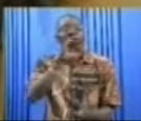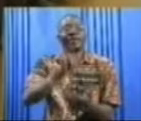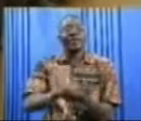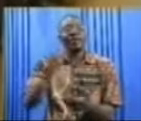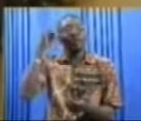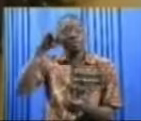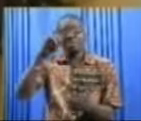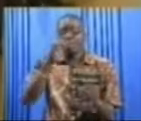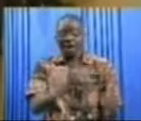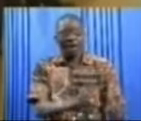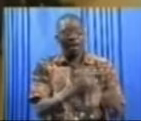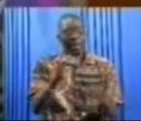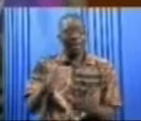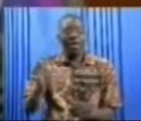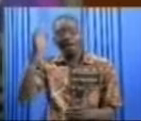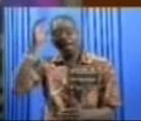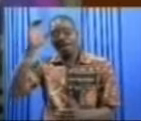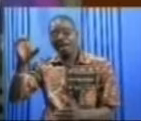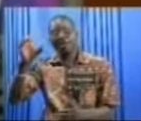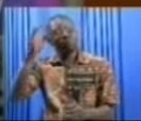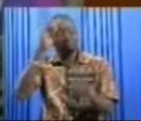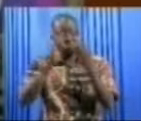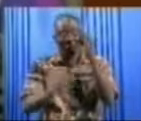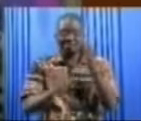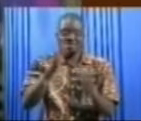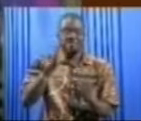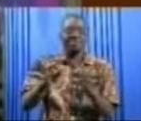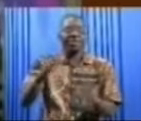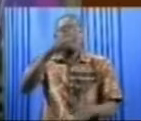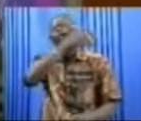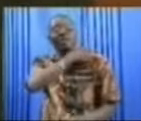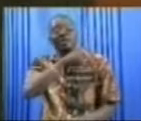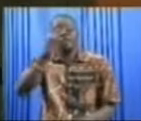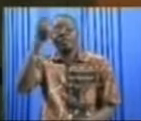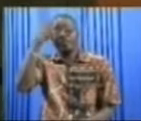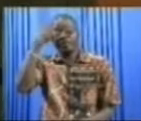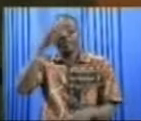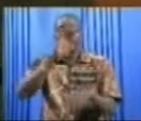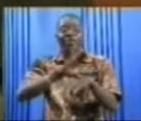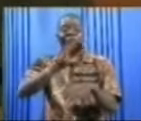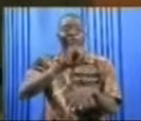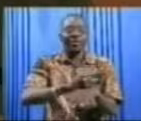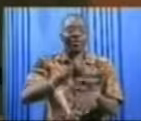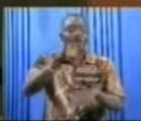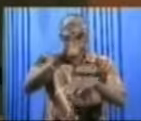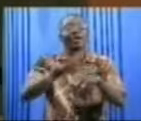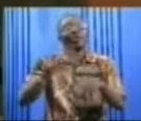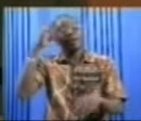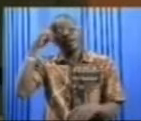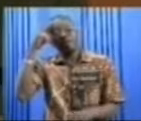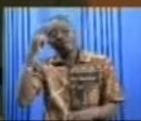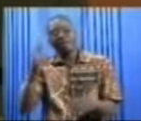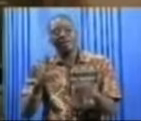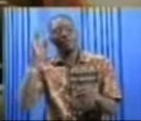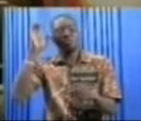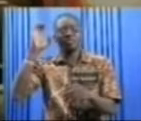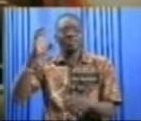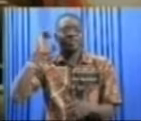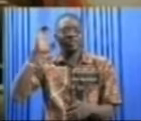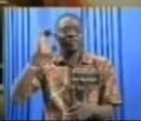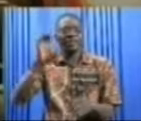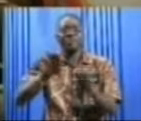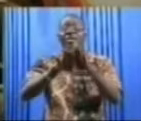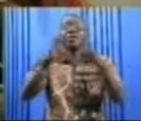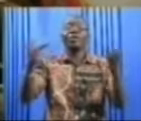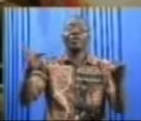au cas par cas après des décisions de justice. Le chef du gouvernement ivoirien a par ailleurs rappelé lors d'une conférence de presse qu'il était toujours ouvert